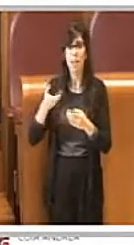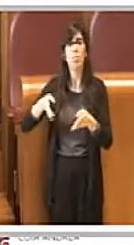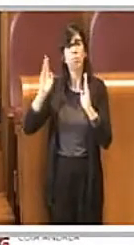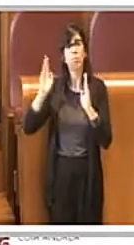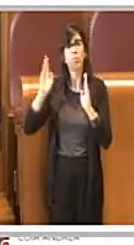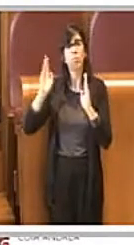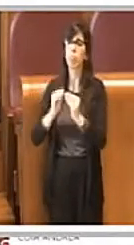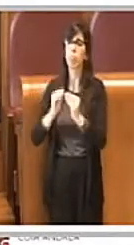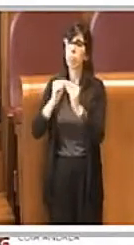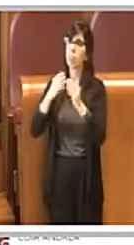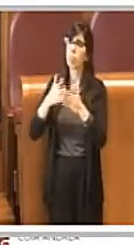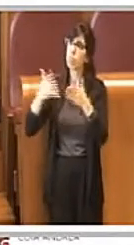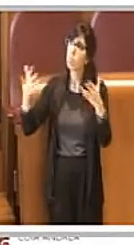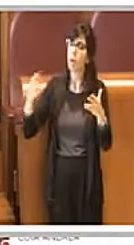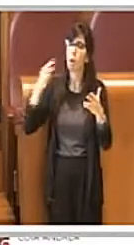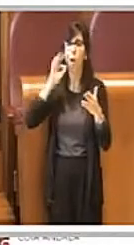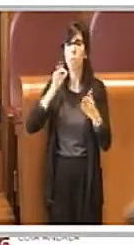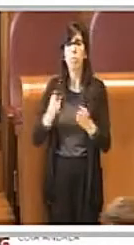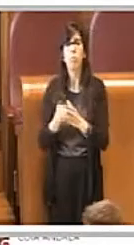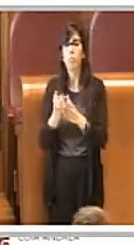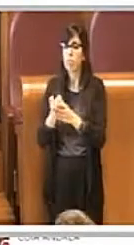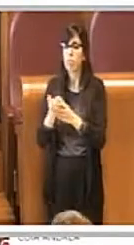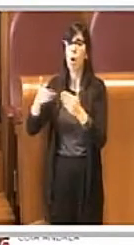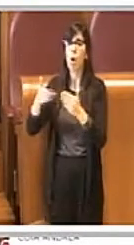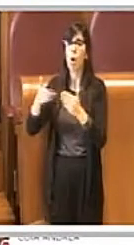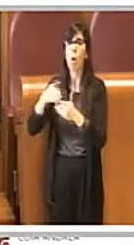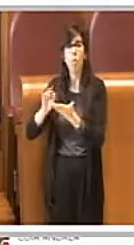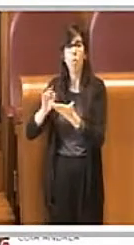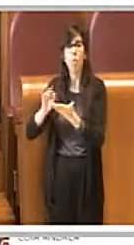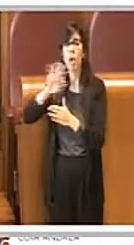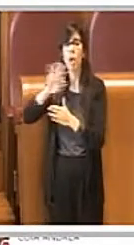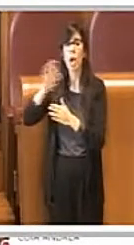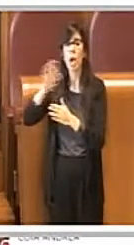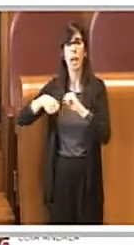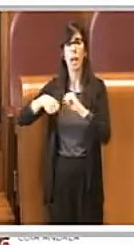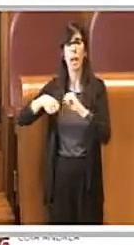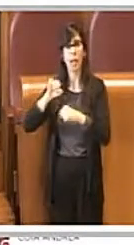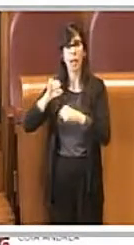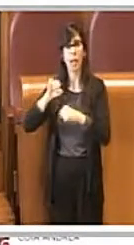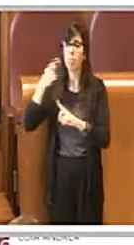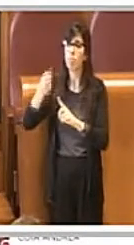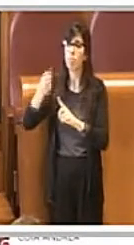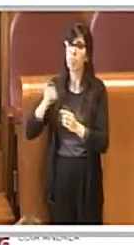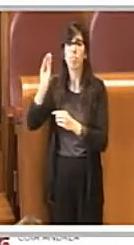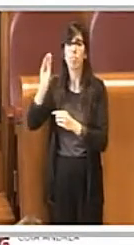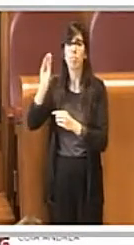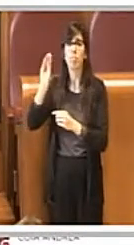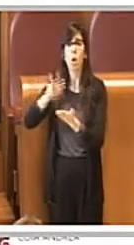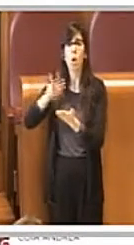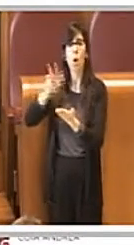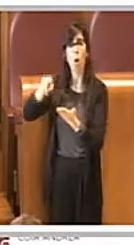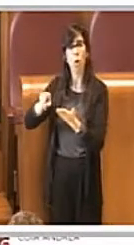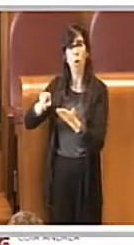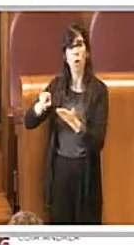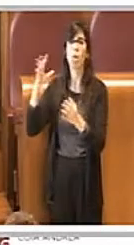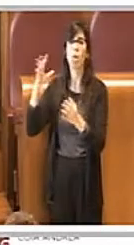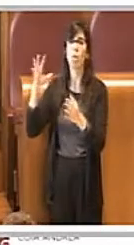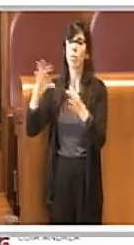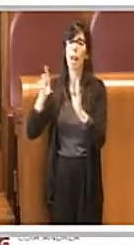per la creazione di uffici ed altre attività e successive richieste di condone di inizio ai sensi della legge